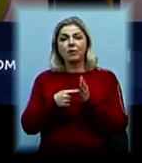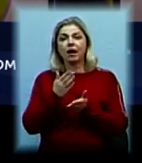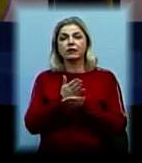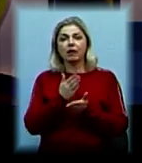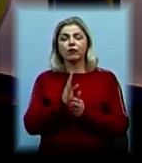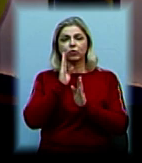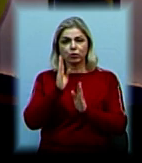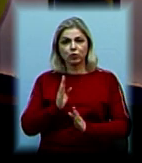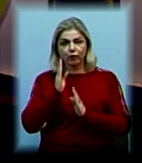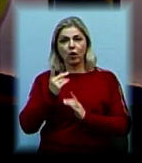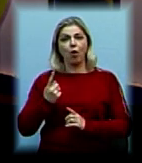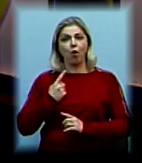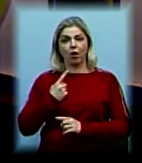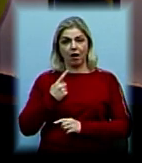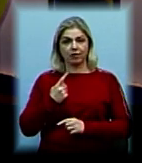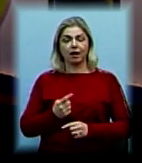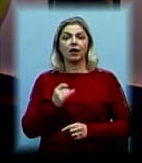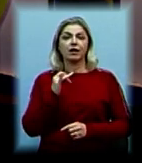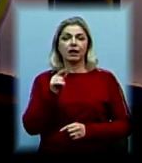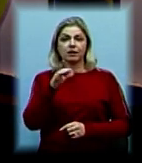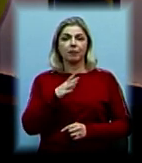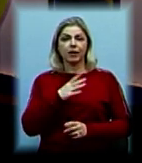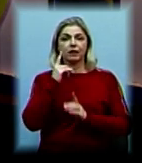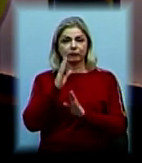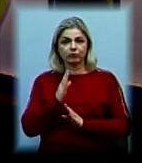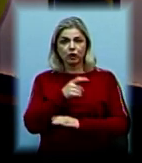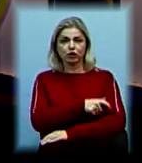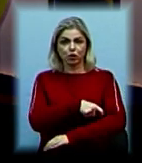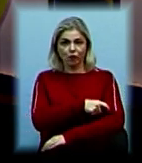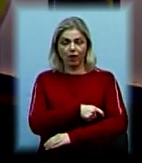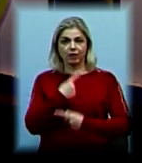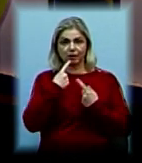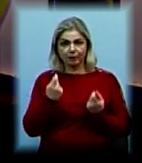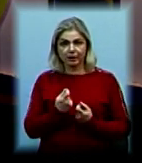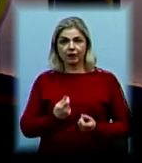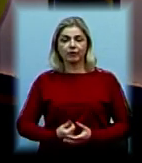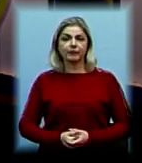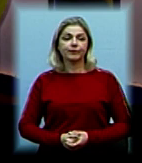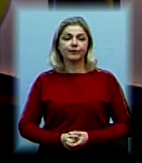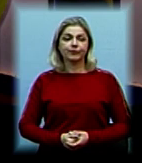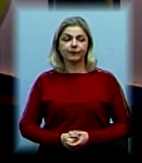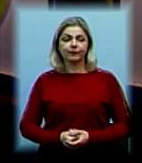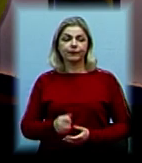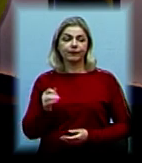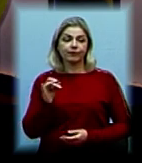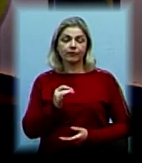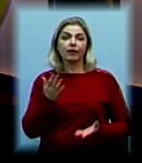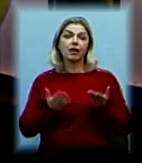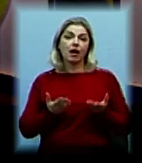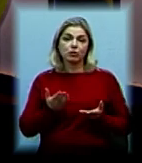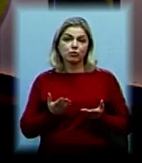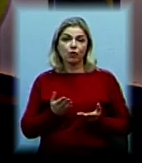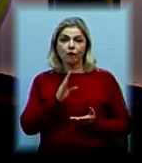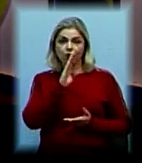цілодобовою охороною. Вони несли там цілодобове чергування пильно. Ну, і в разі, якщо